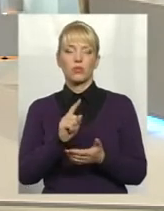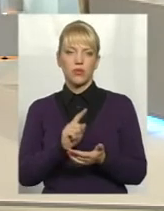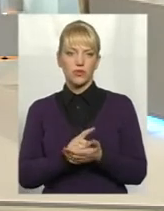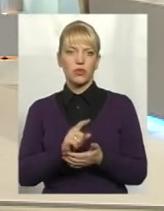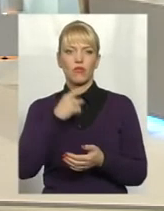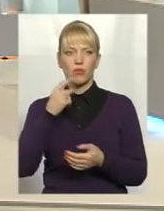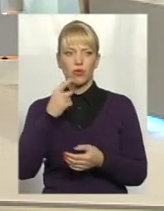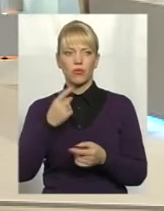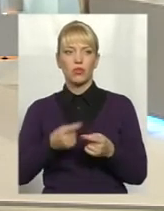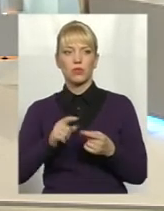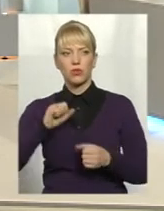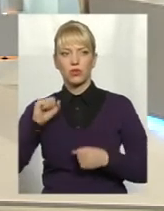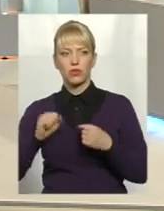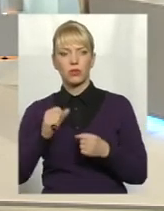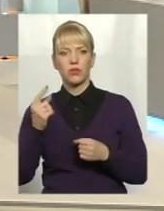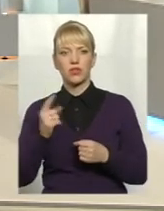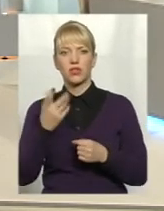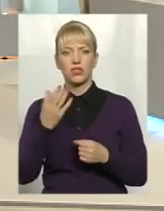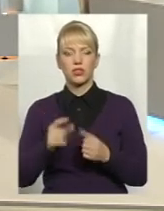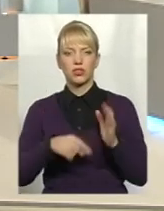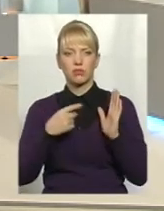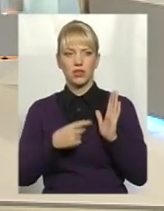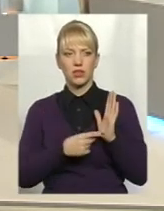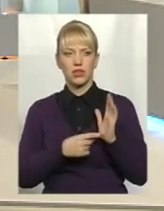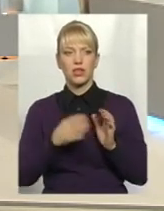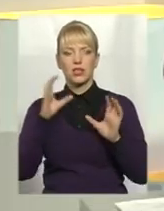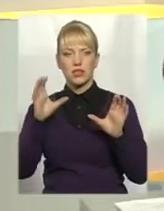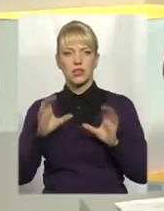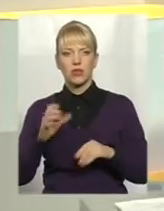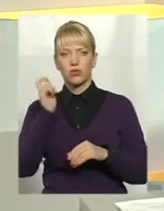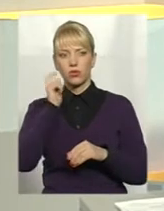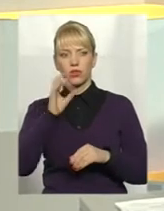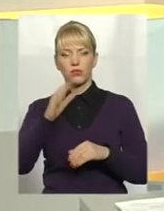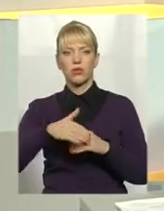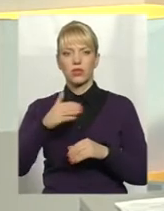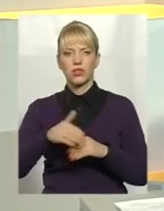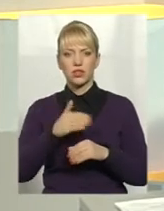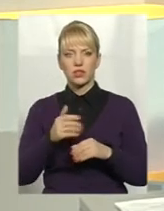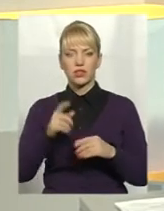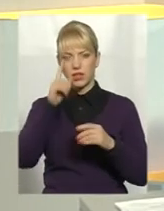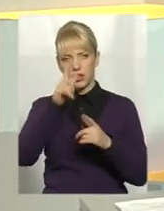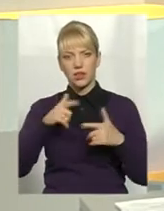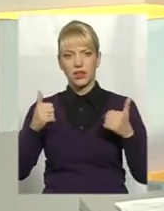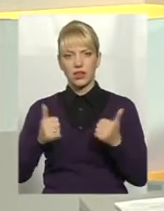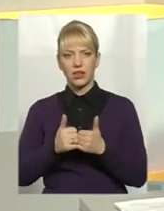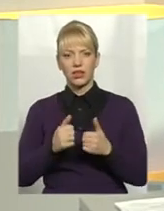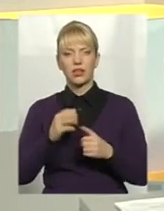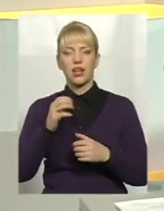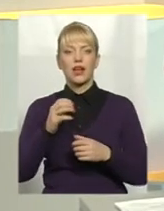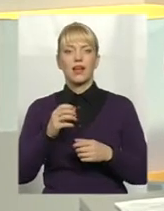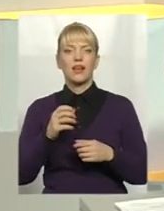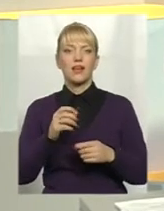Обов'язково поговоримо з колегами. Єдине ще питання. Закон України про санкції проти країн-агресорів. Він зобов'язує